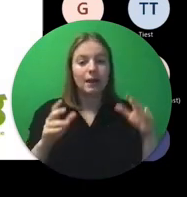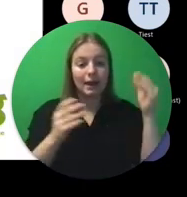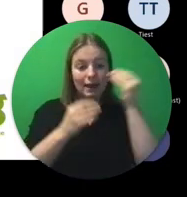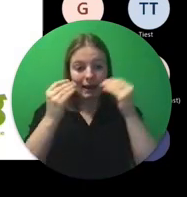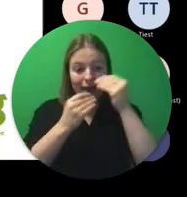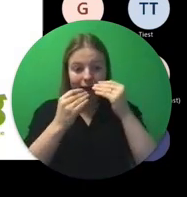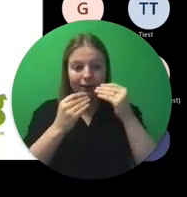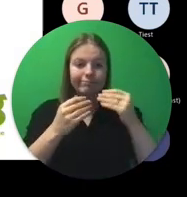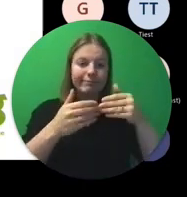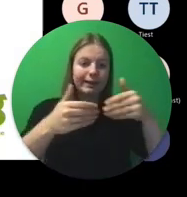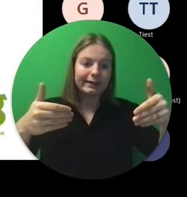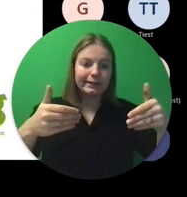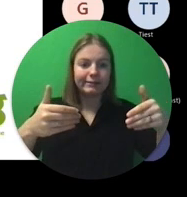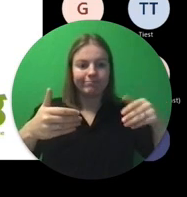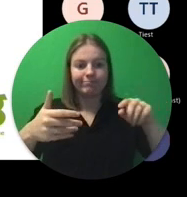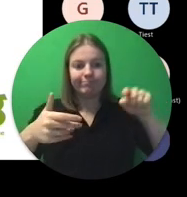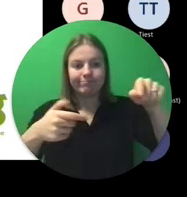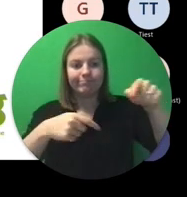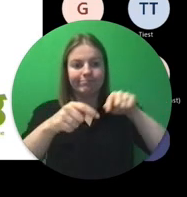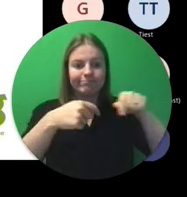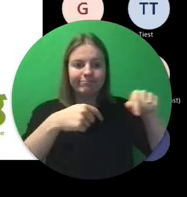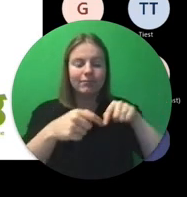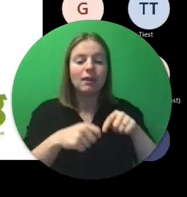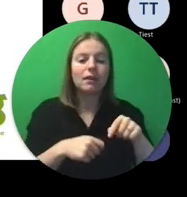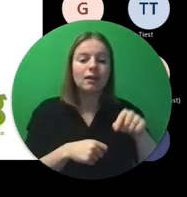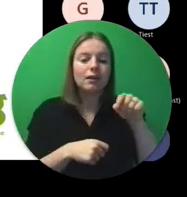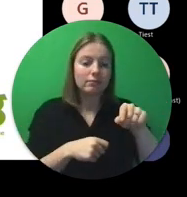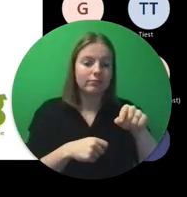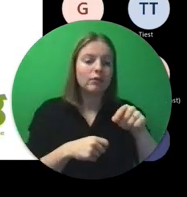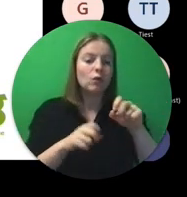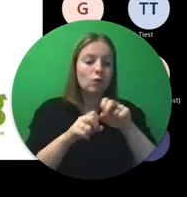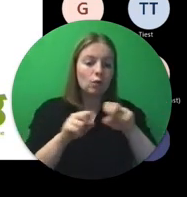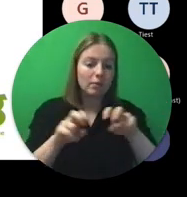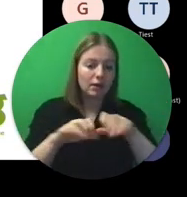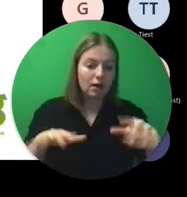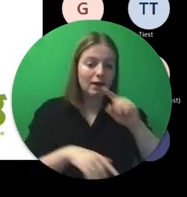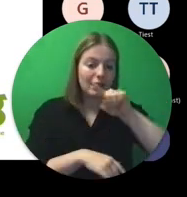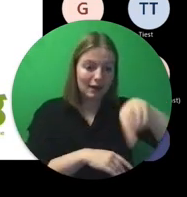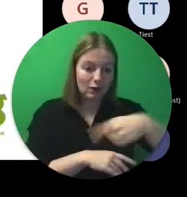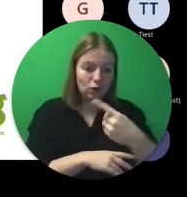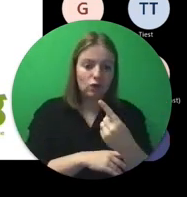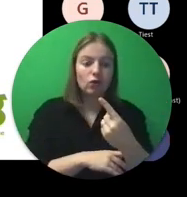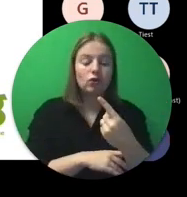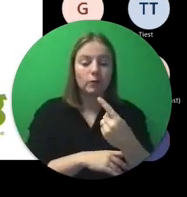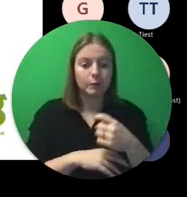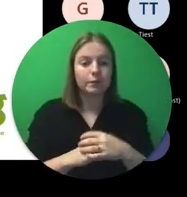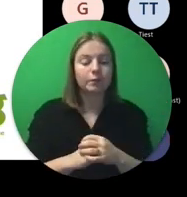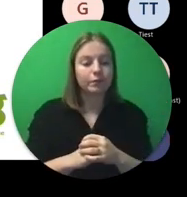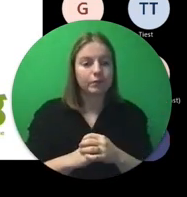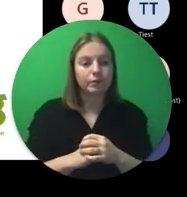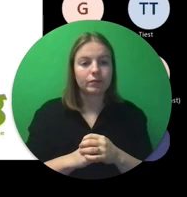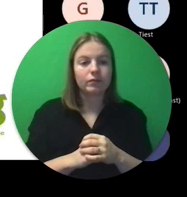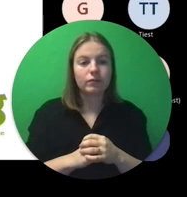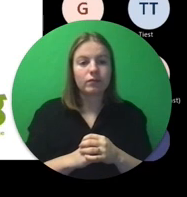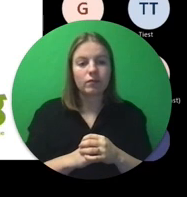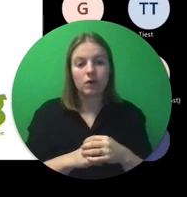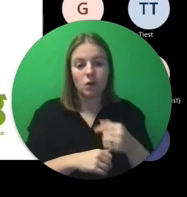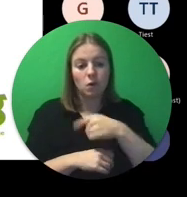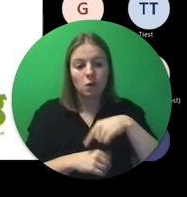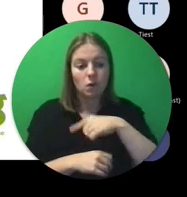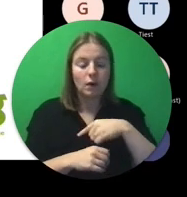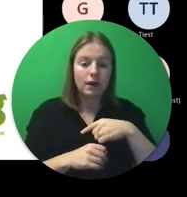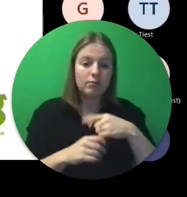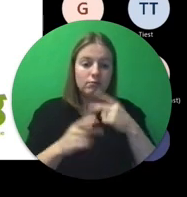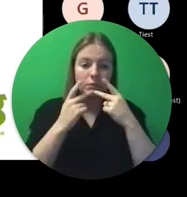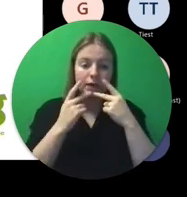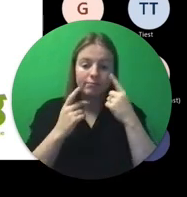over grenzen heen. Dat is telkens een webinar van één uur, waarbij we de mogelijkheden per